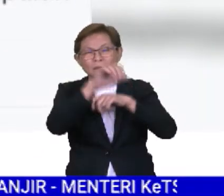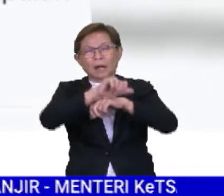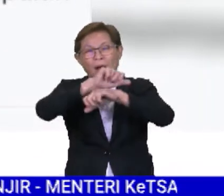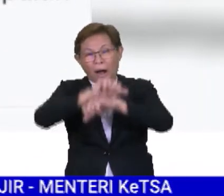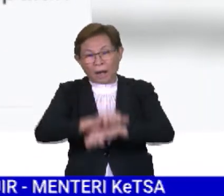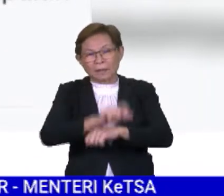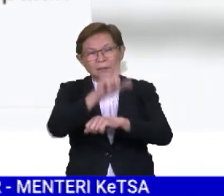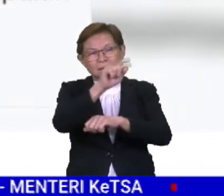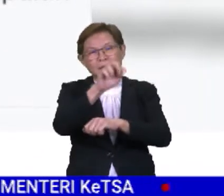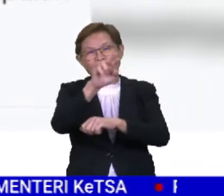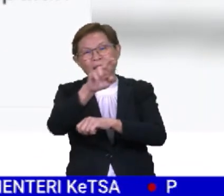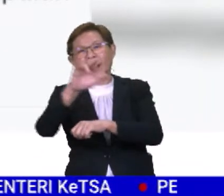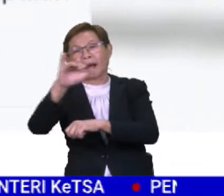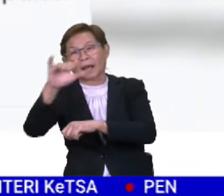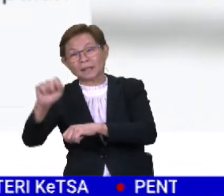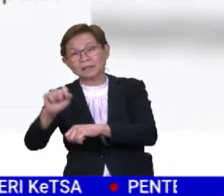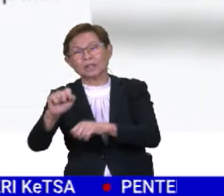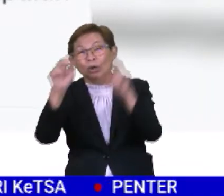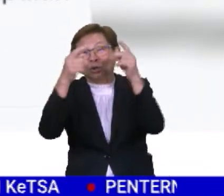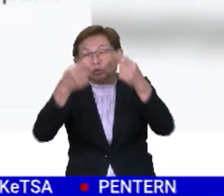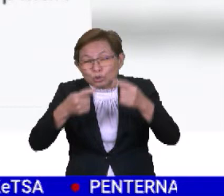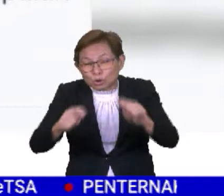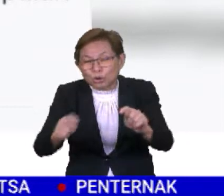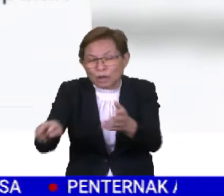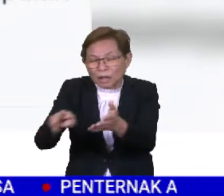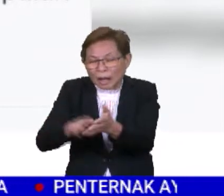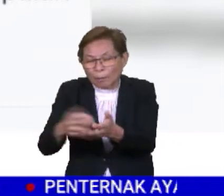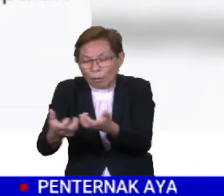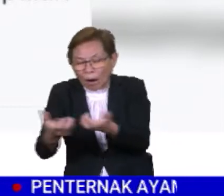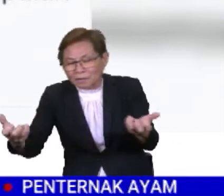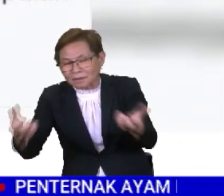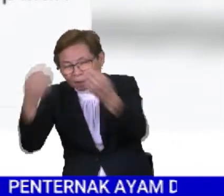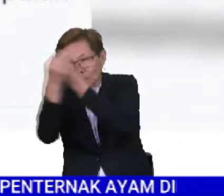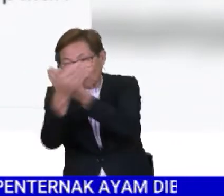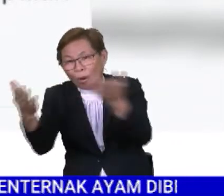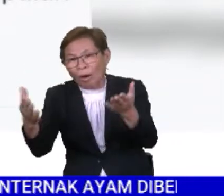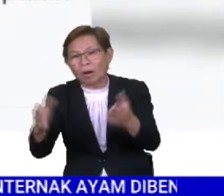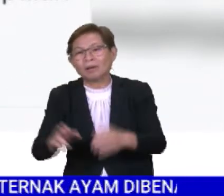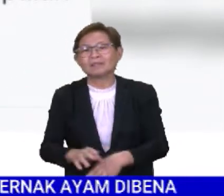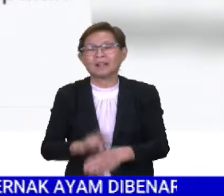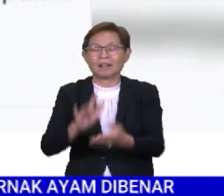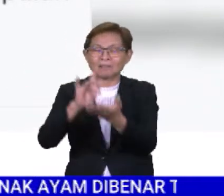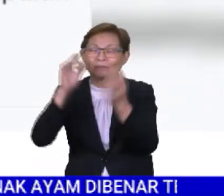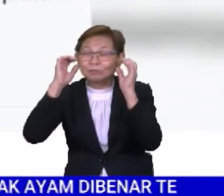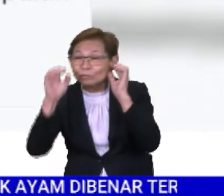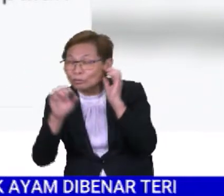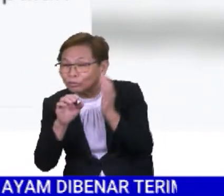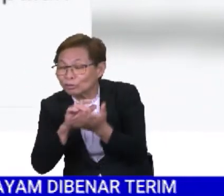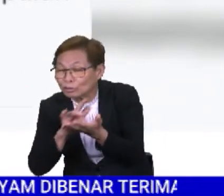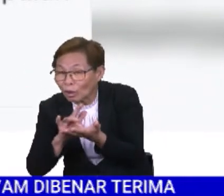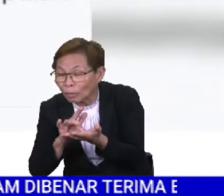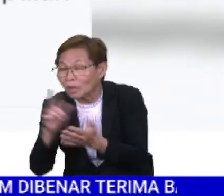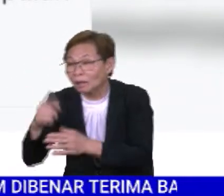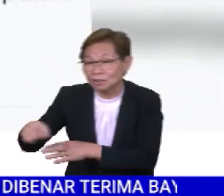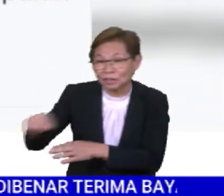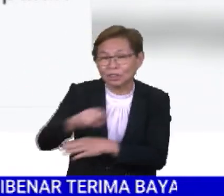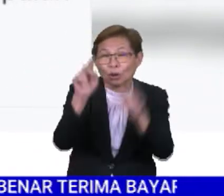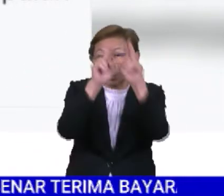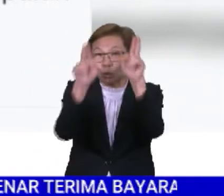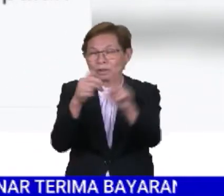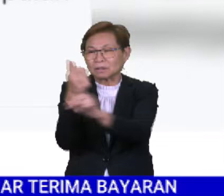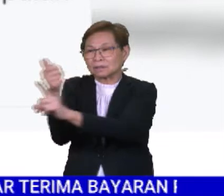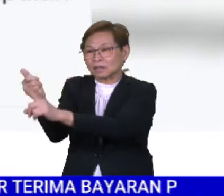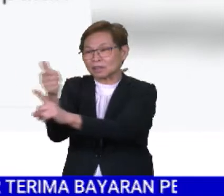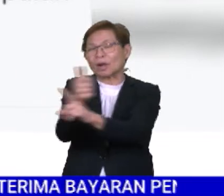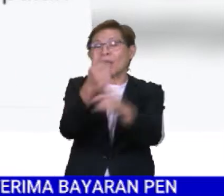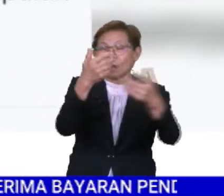TRIIS, iaitu uji lapor asing maklum dapatkan rawatan. Orang ramai dinasihat melakukan ujian kendiri